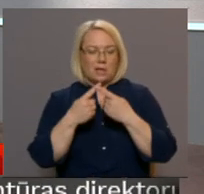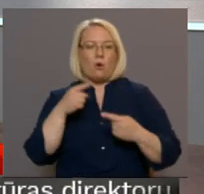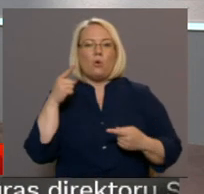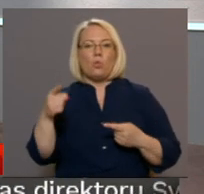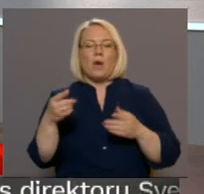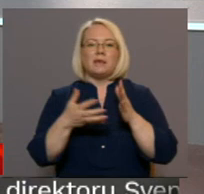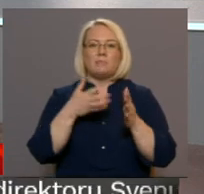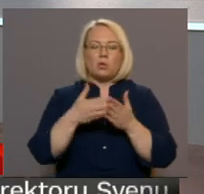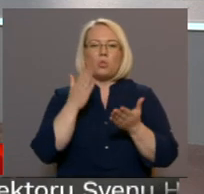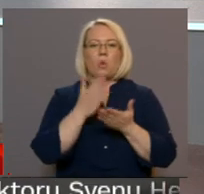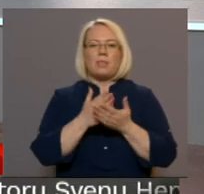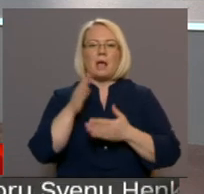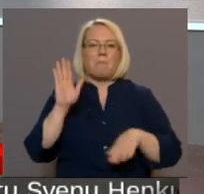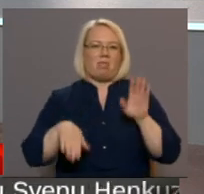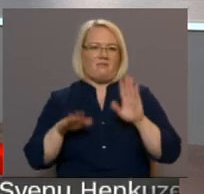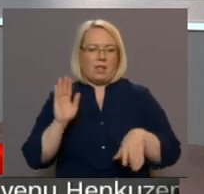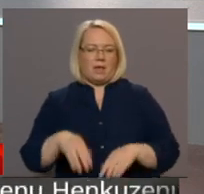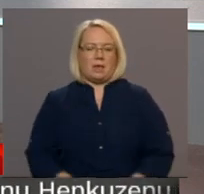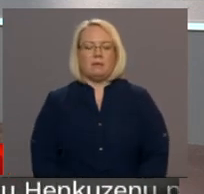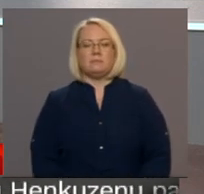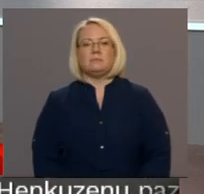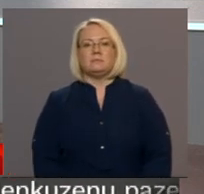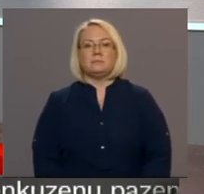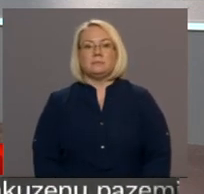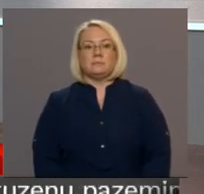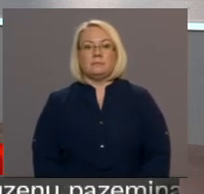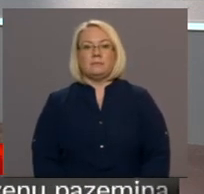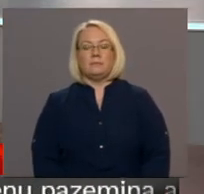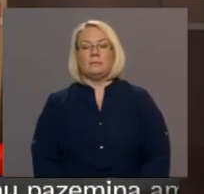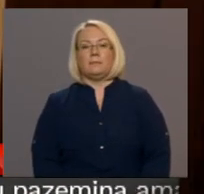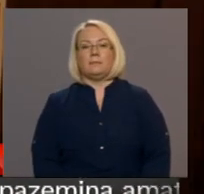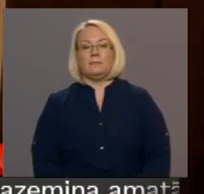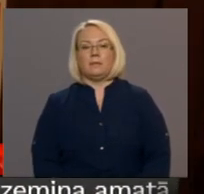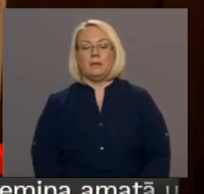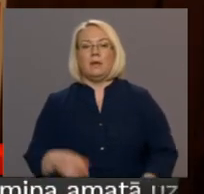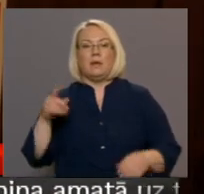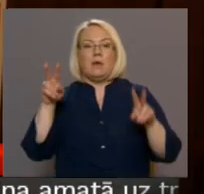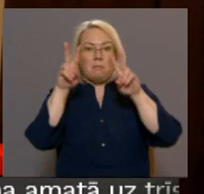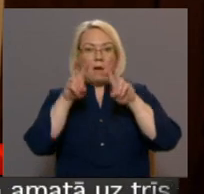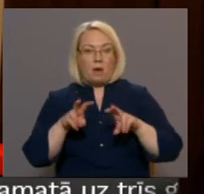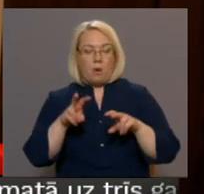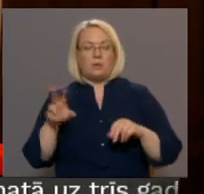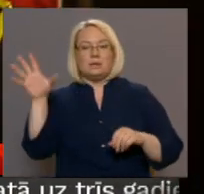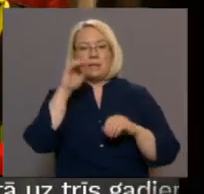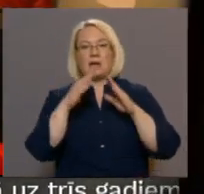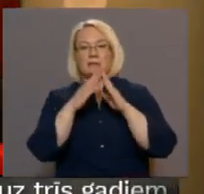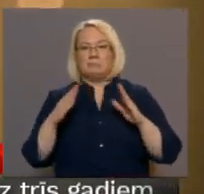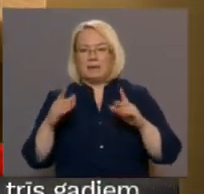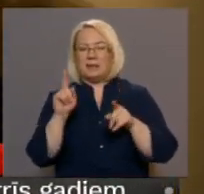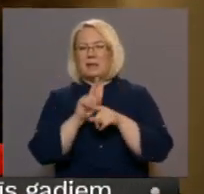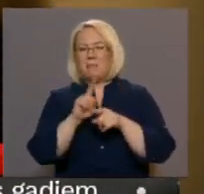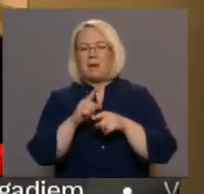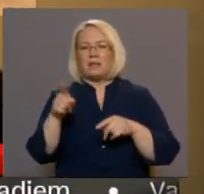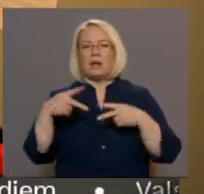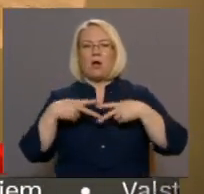eksploatācija notiek patvaļīgi. Turpina Dāvids Freidenfelds. Pārbaudīts arī naktsmītnes, kurām līdzīgi kā Merķaļa